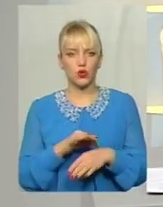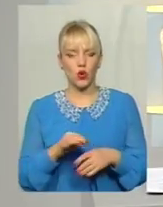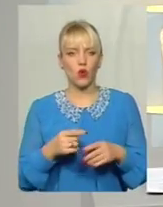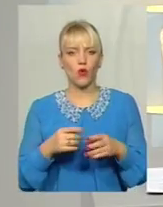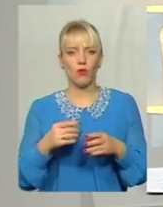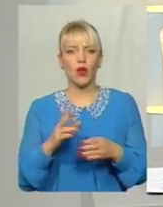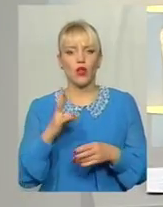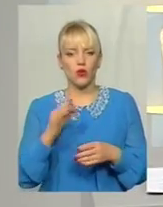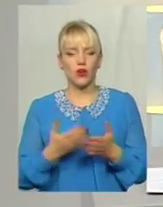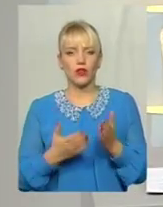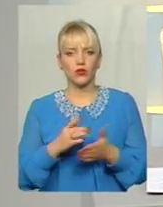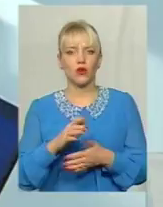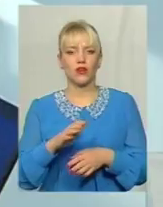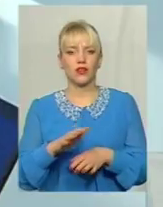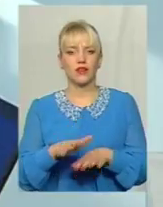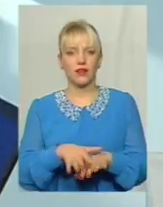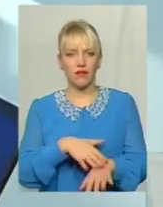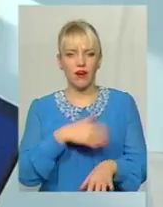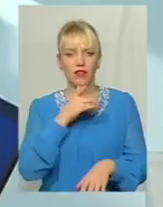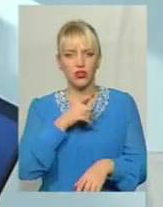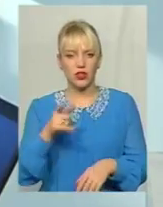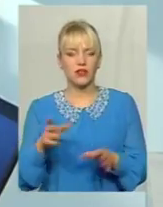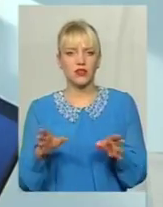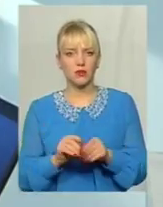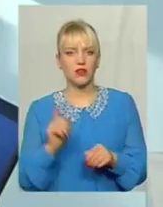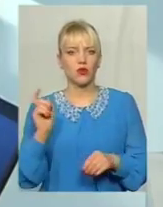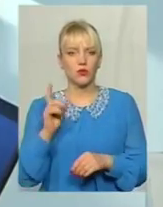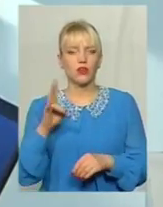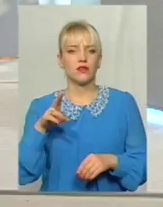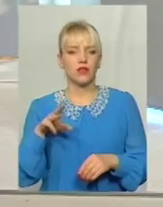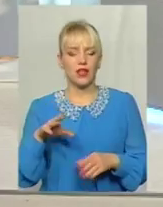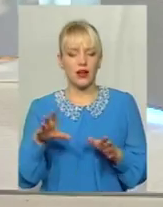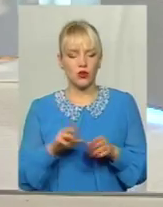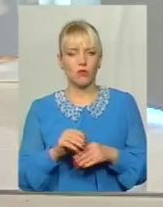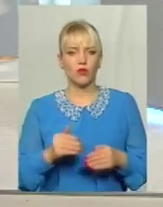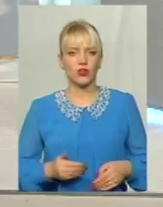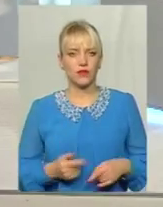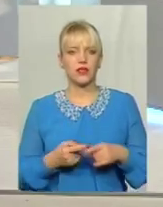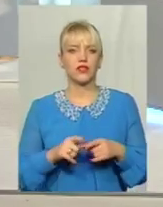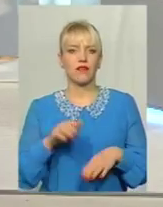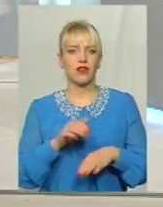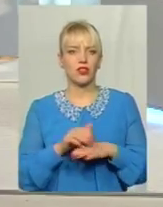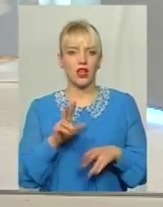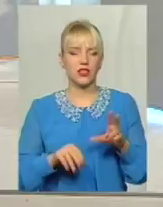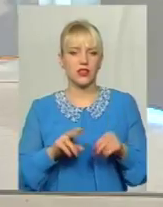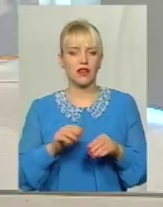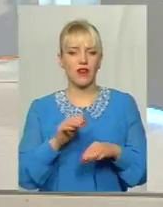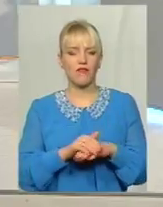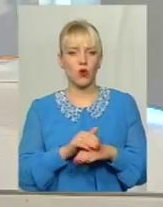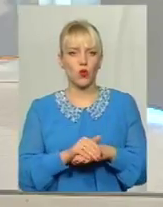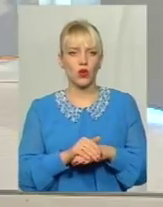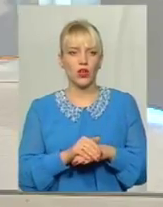вони протягом тривалого часу ведуть спільне господарство І разом проживають, то це є кваліфікуючою знакою для безпосередньо